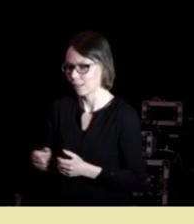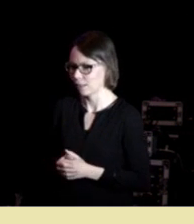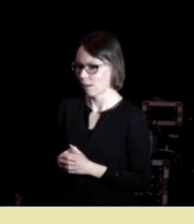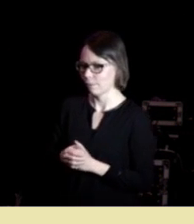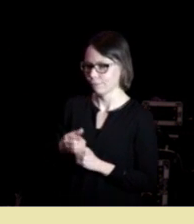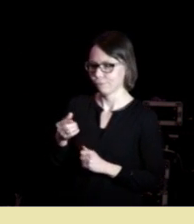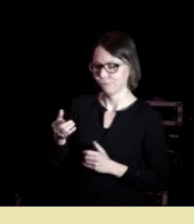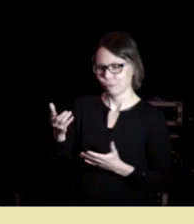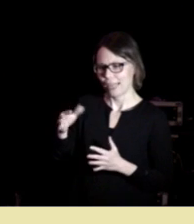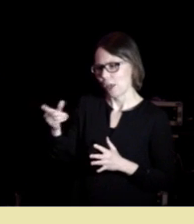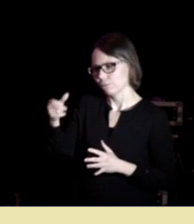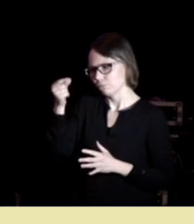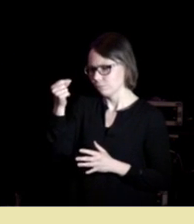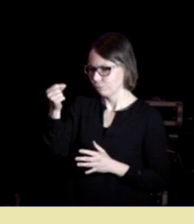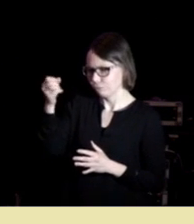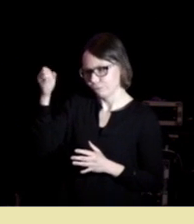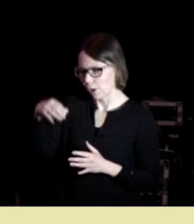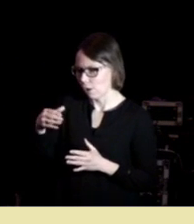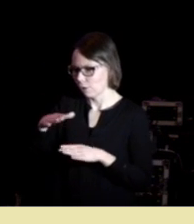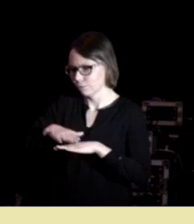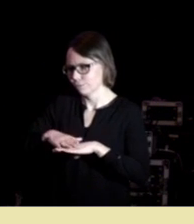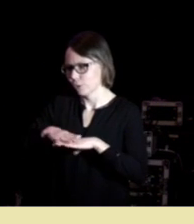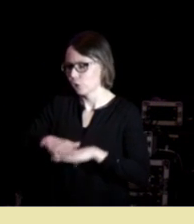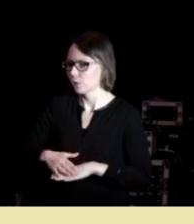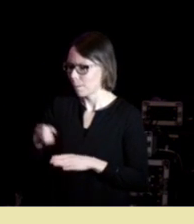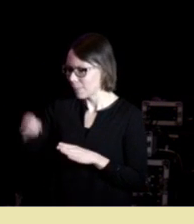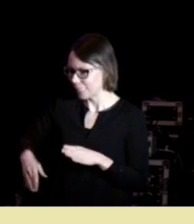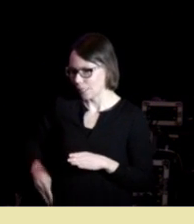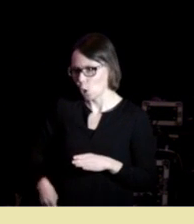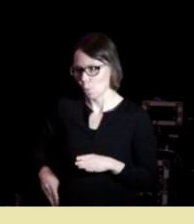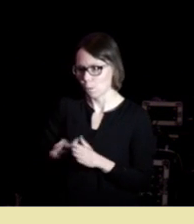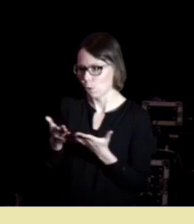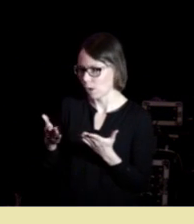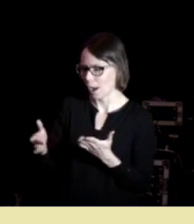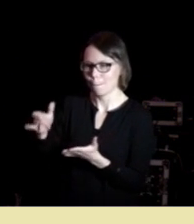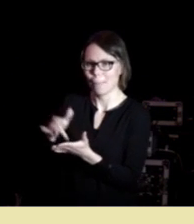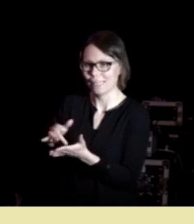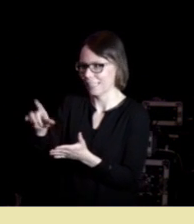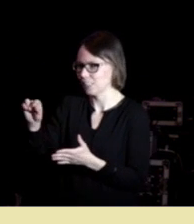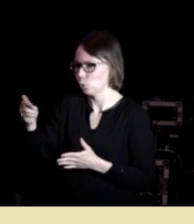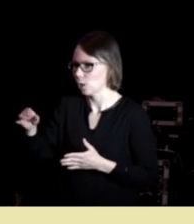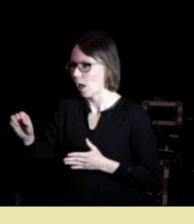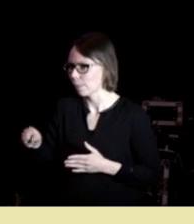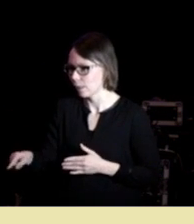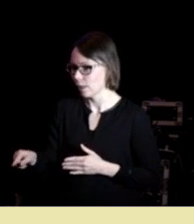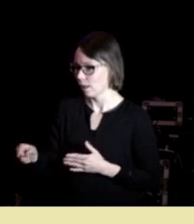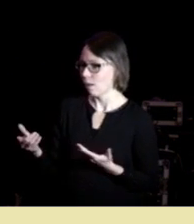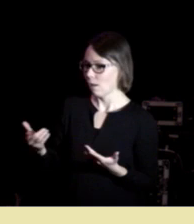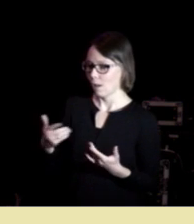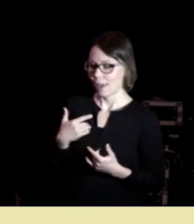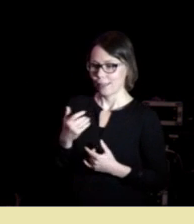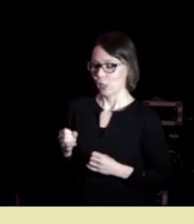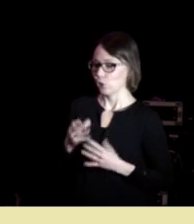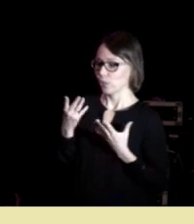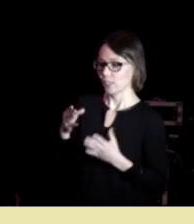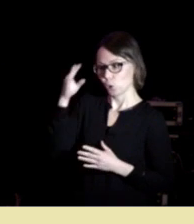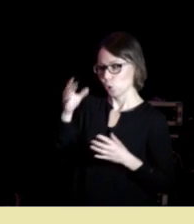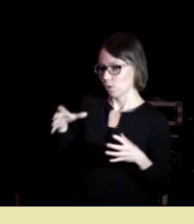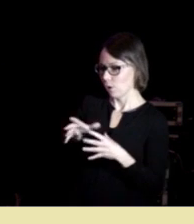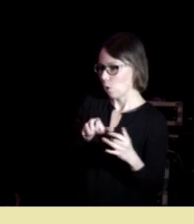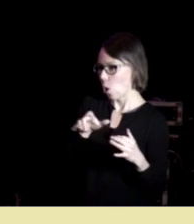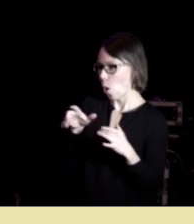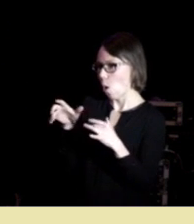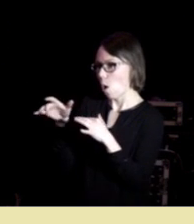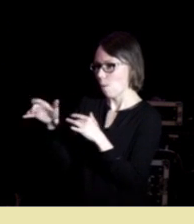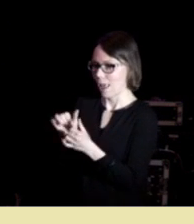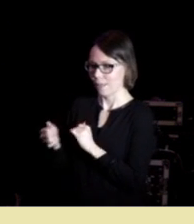idiotisk grunn så klarer jeg å miste lommoboka midt på torget i Port Sudan. Det tar ikke mange minutter før en entusiastisk gutteflokk kommer løpende etter meg